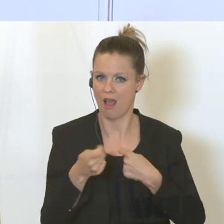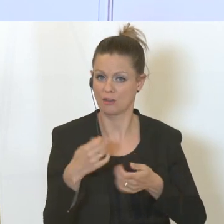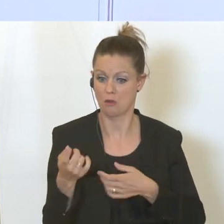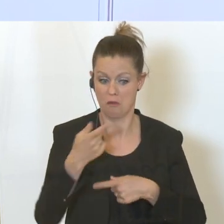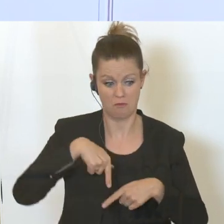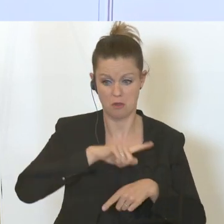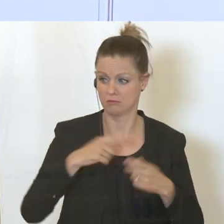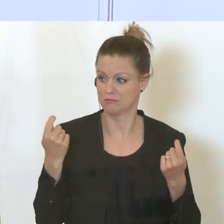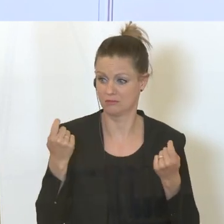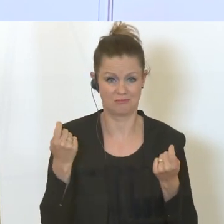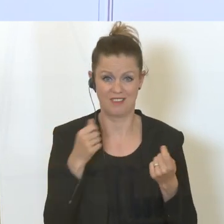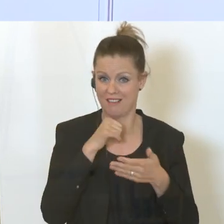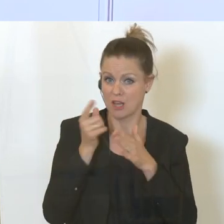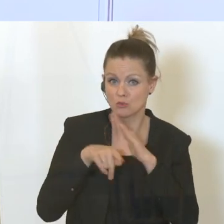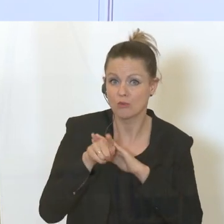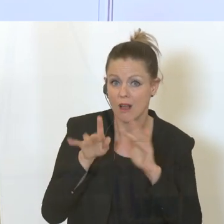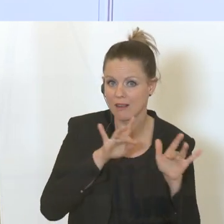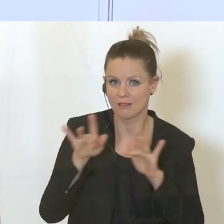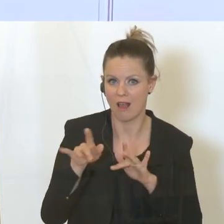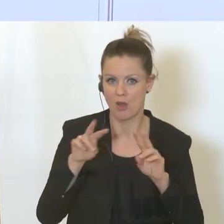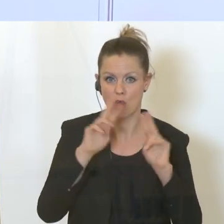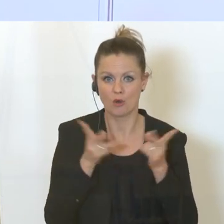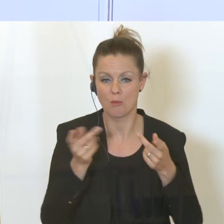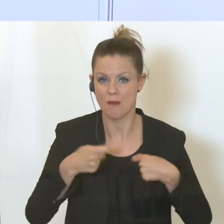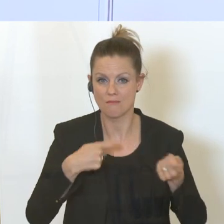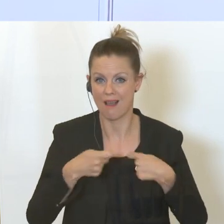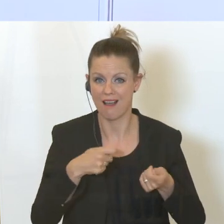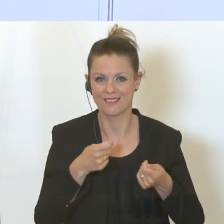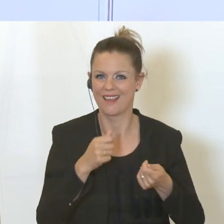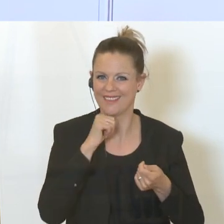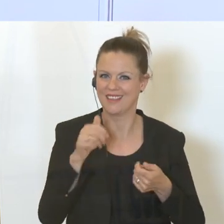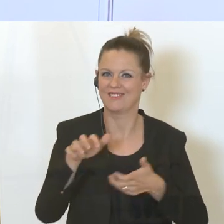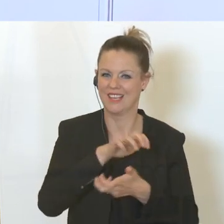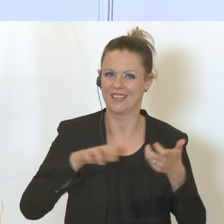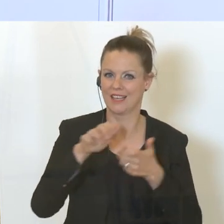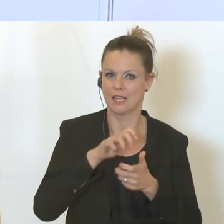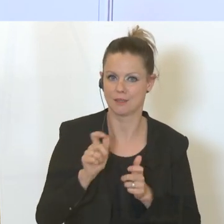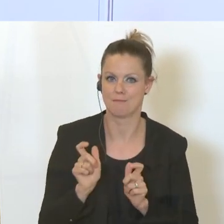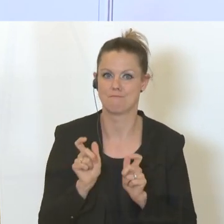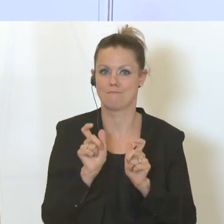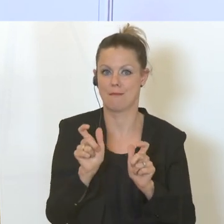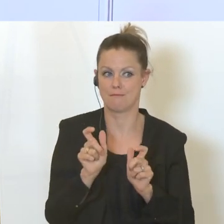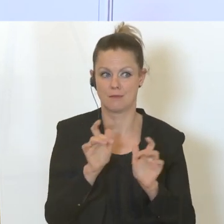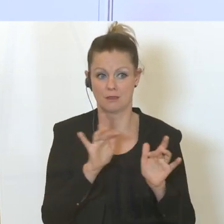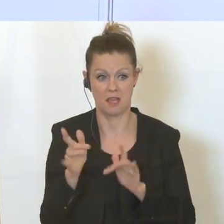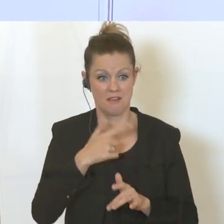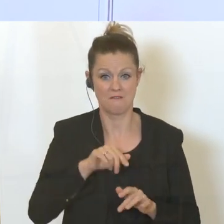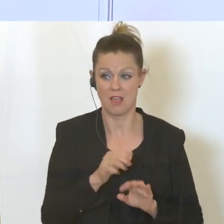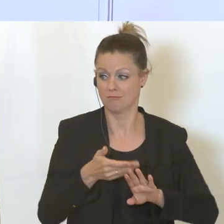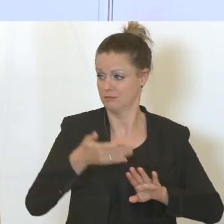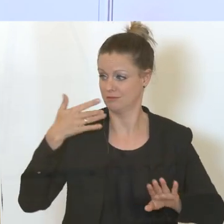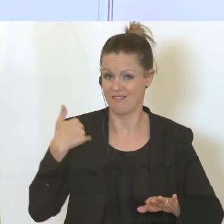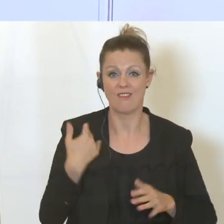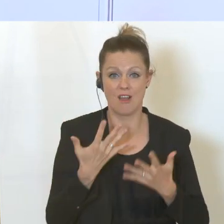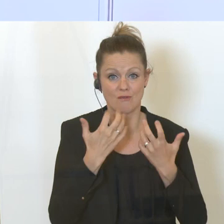uns zugänglich sind und dass diese globalen Märkte nicht so krisenresistent sind, wie wir uns das immer gewünscht hätten.